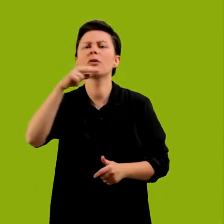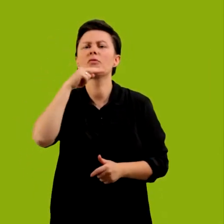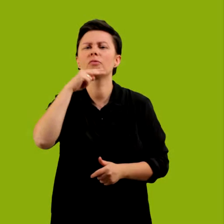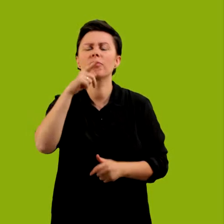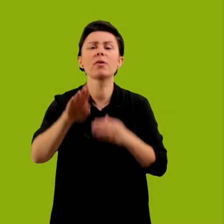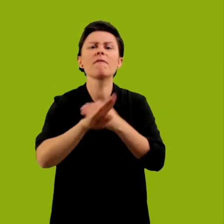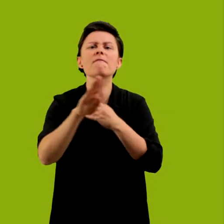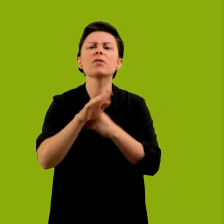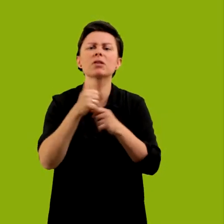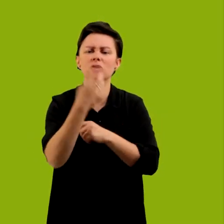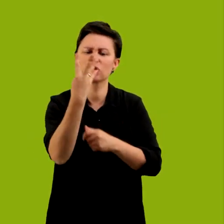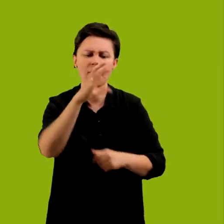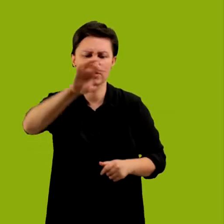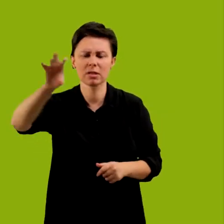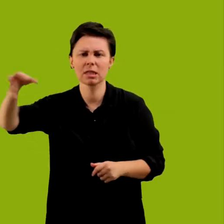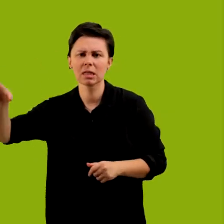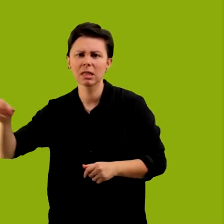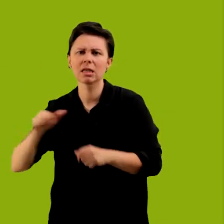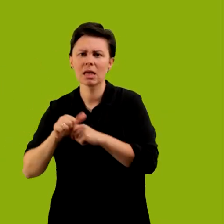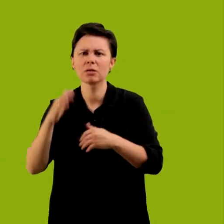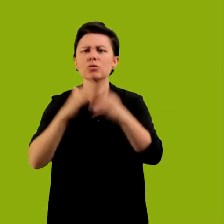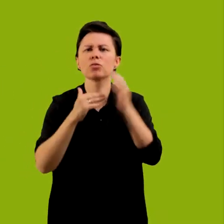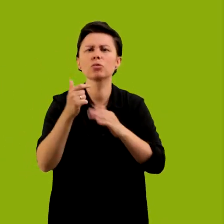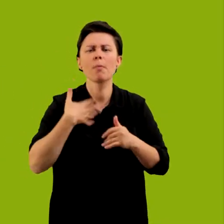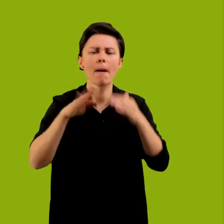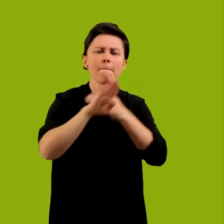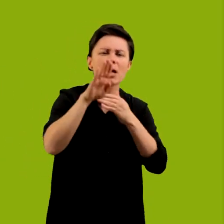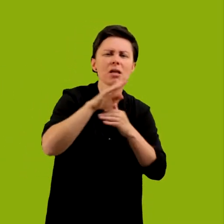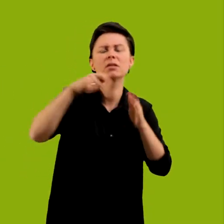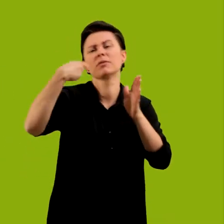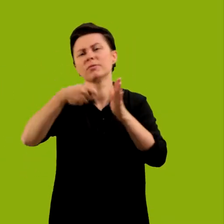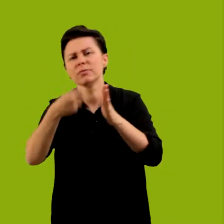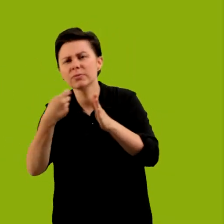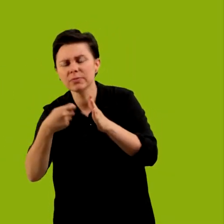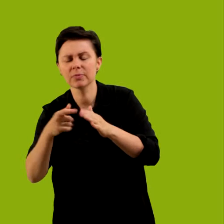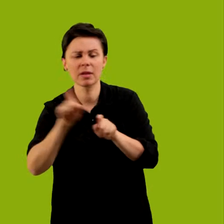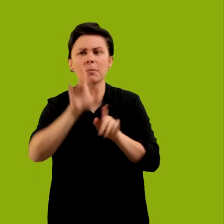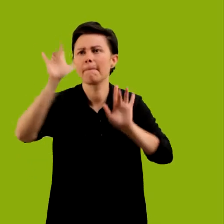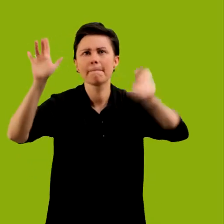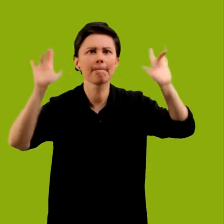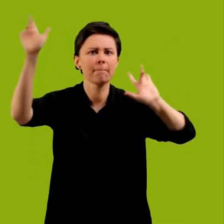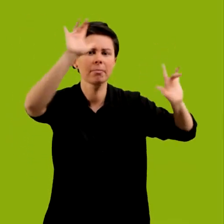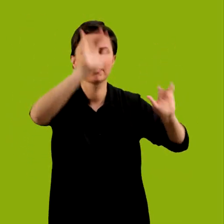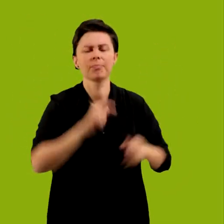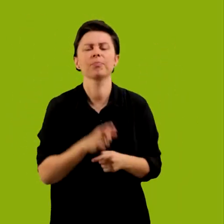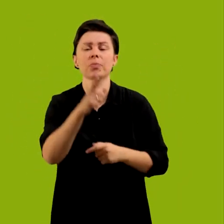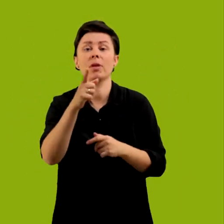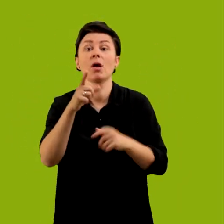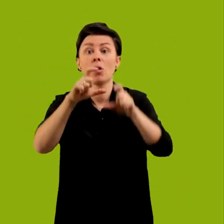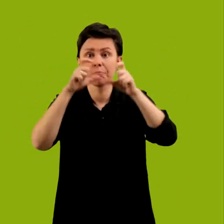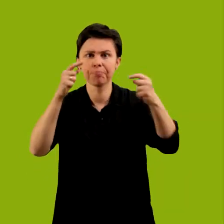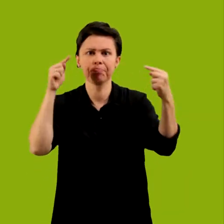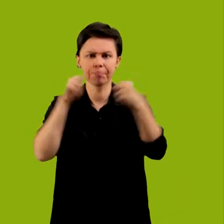Wystawa składa się z dziewięciu stref i jest zbudowana z prezentacji multimedialnych i interaktywnych. Budynek jest